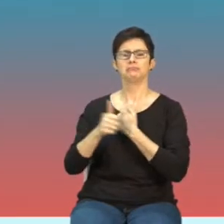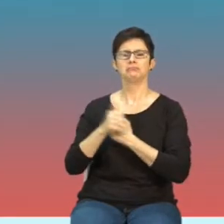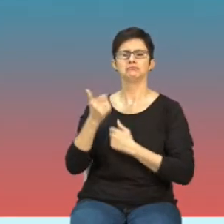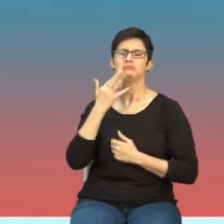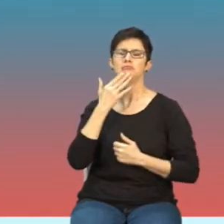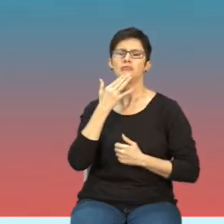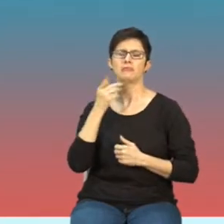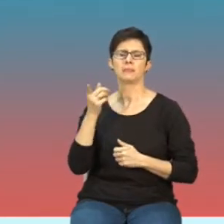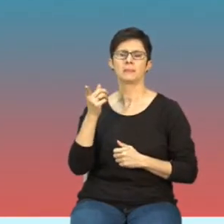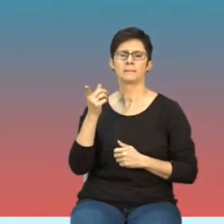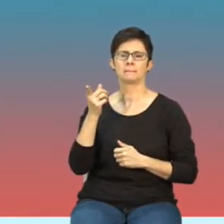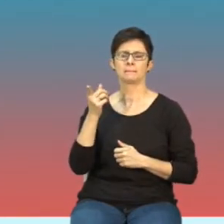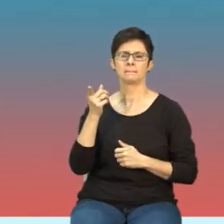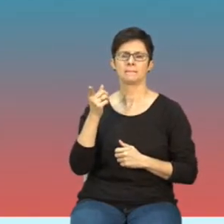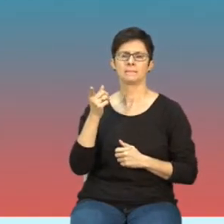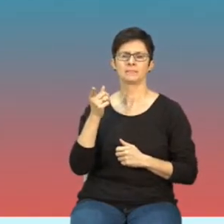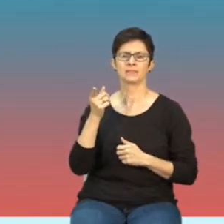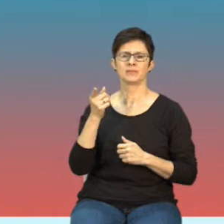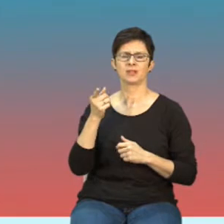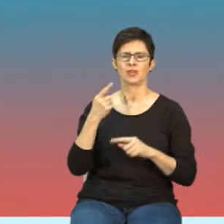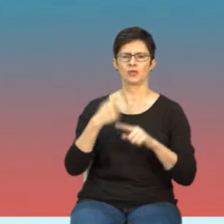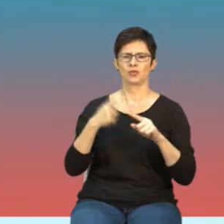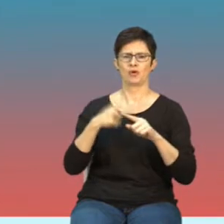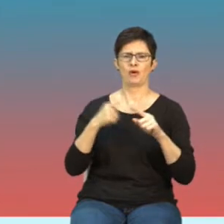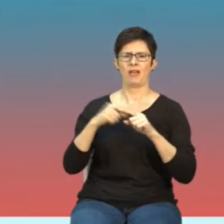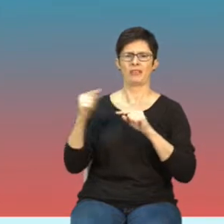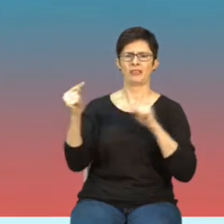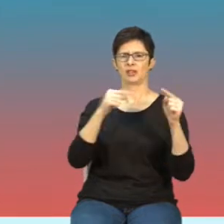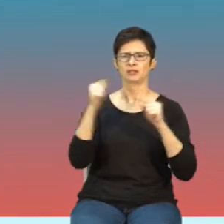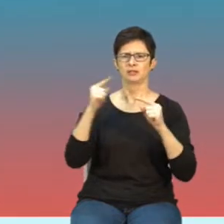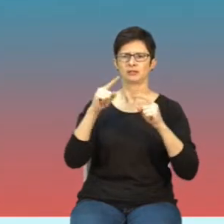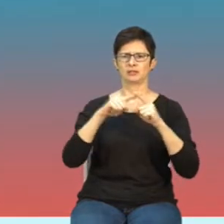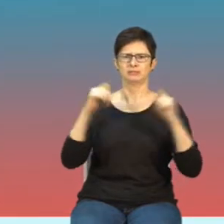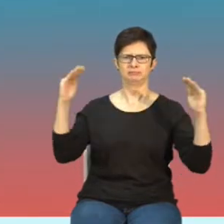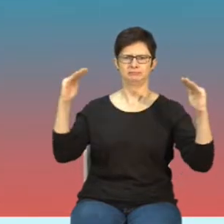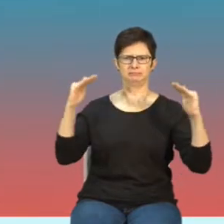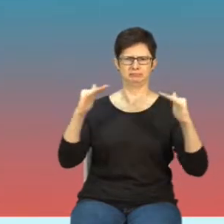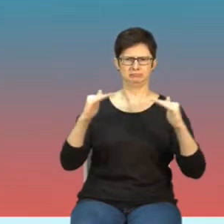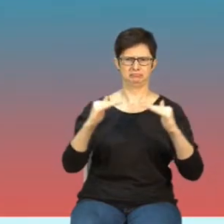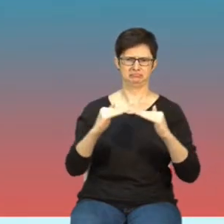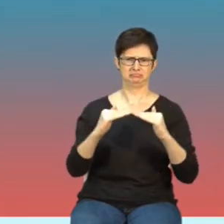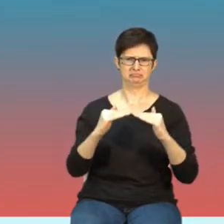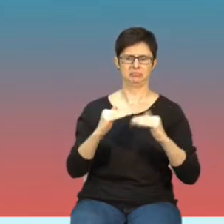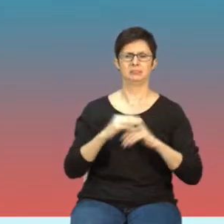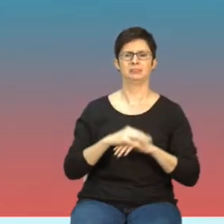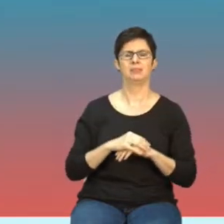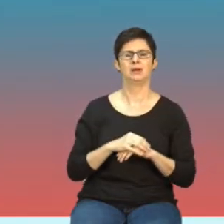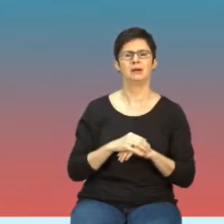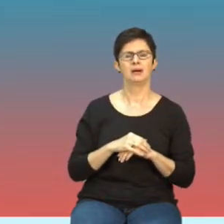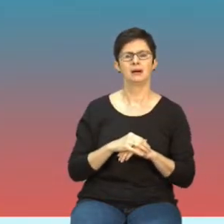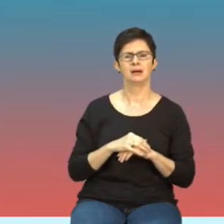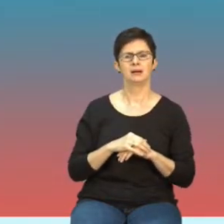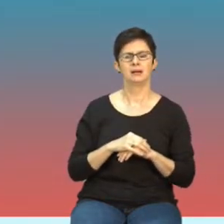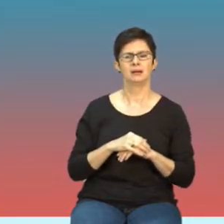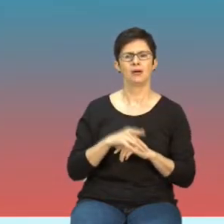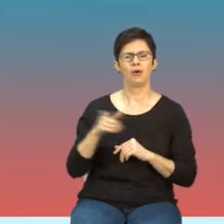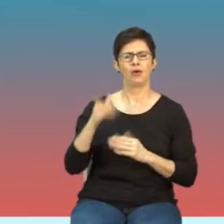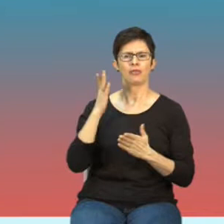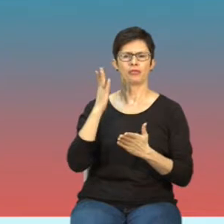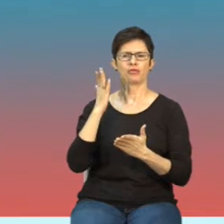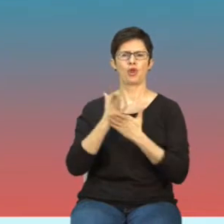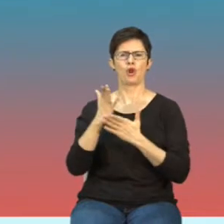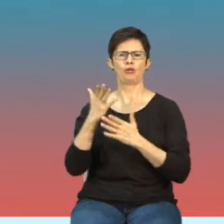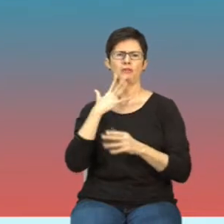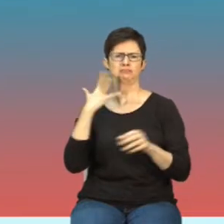w naszym stopniu spłycały dyskusje nad tymi naszymi nowymi przepisami, gdy służyły w zasadzie jedynie do